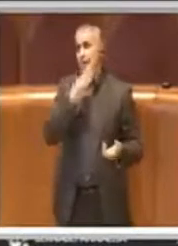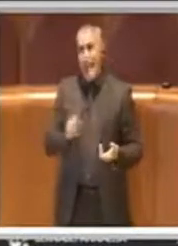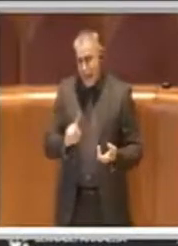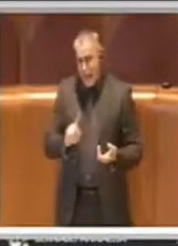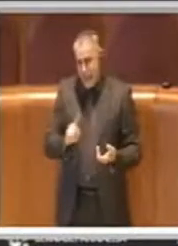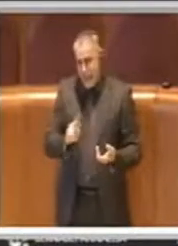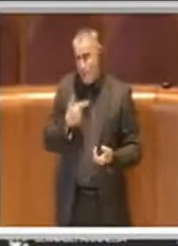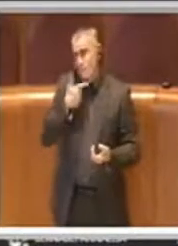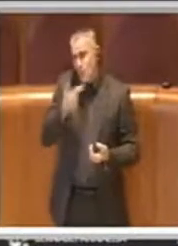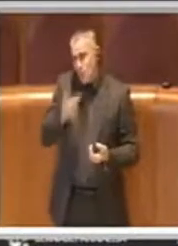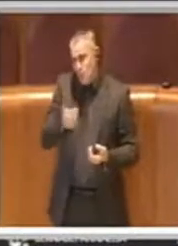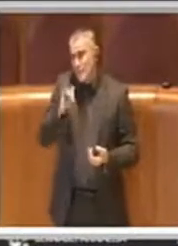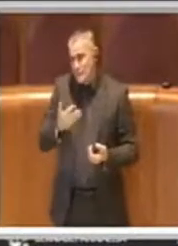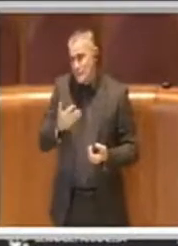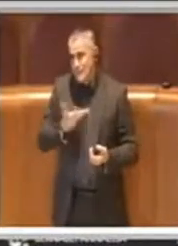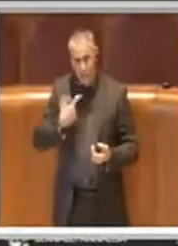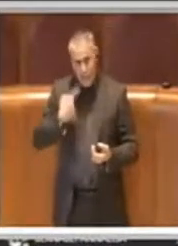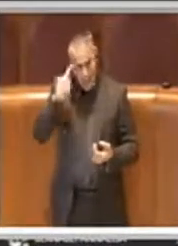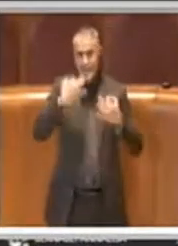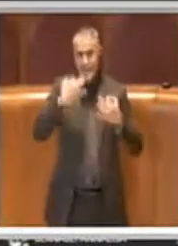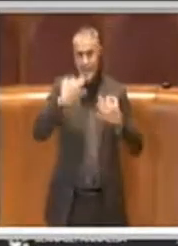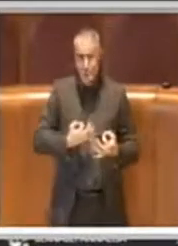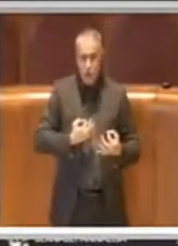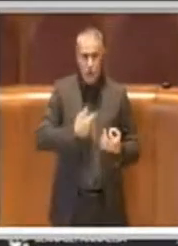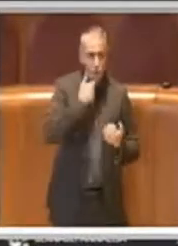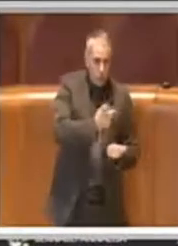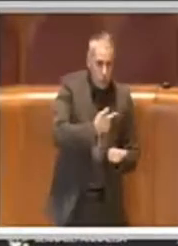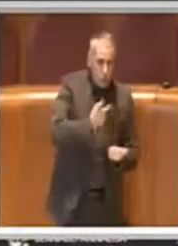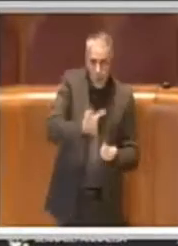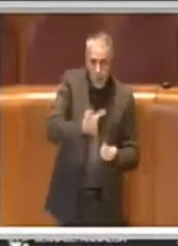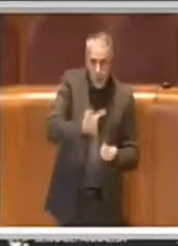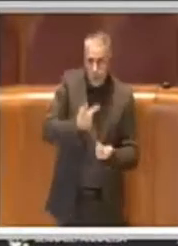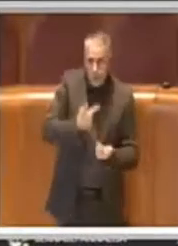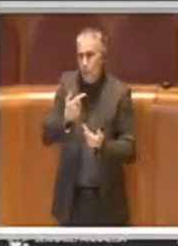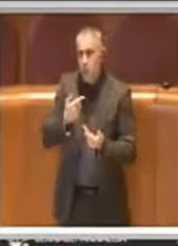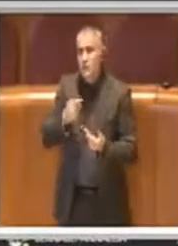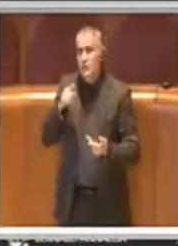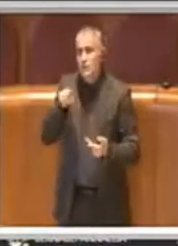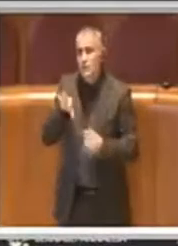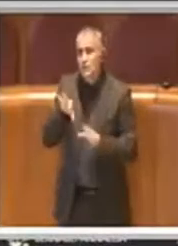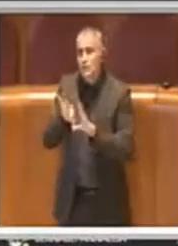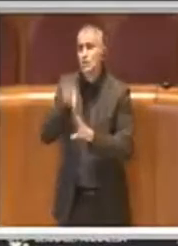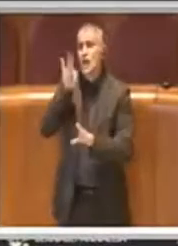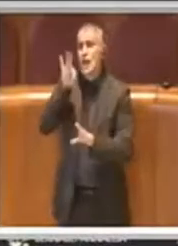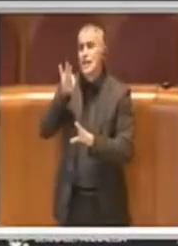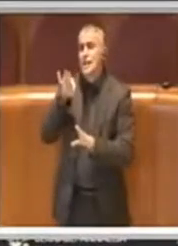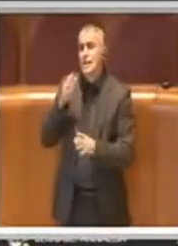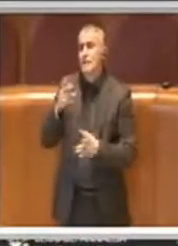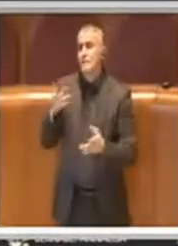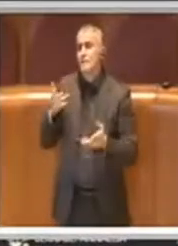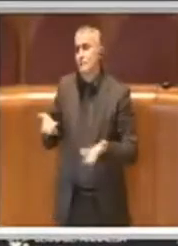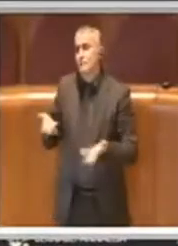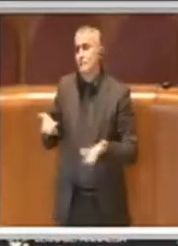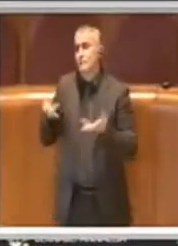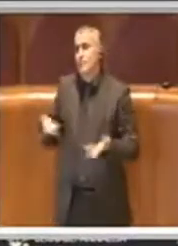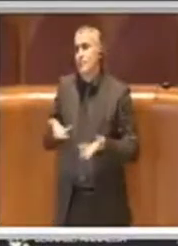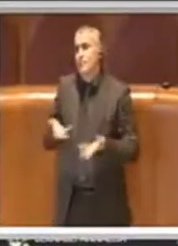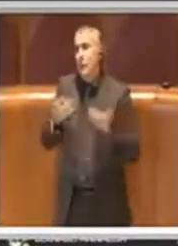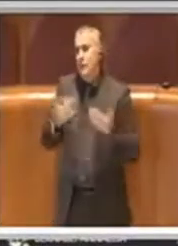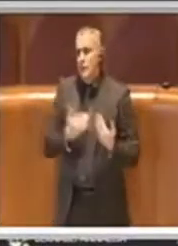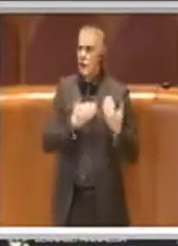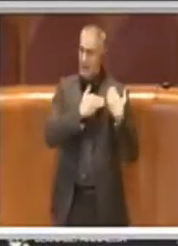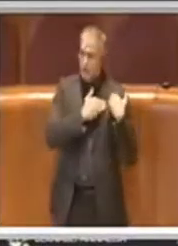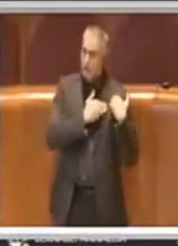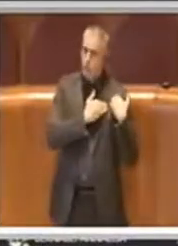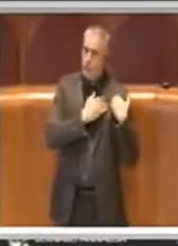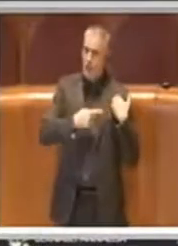decisione che con io dico responsabilità, noi abbiamo preso a suo